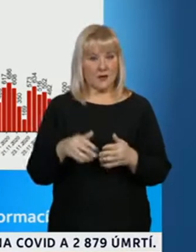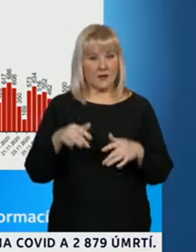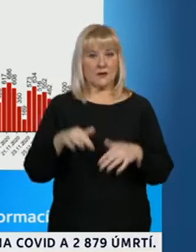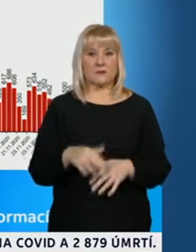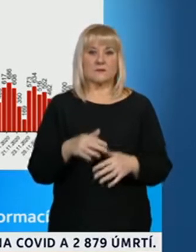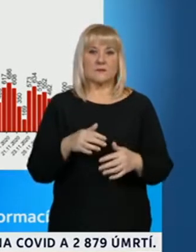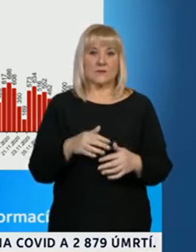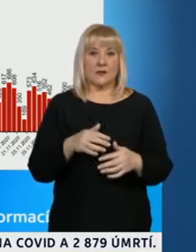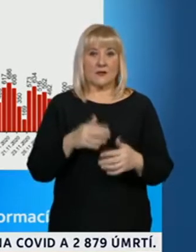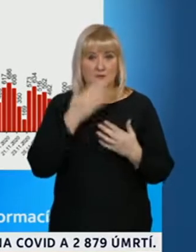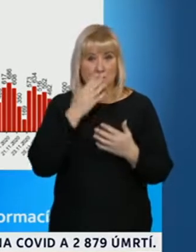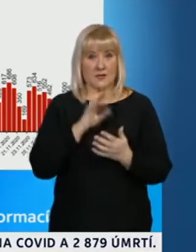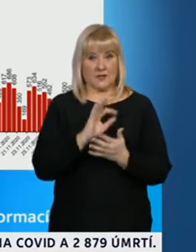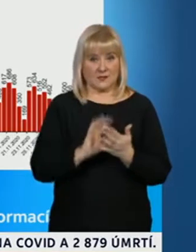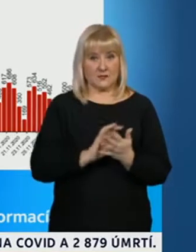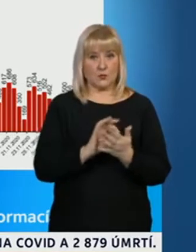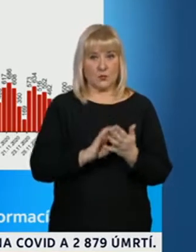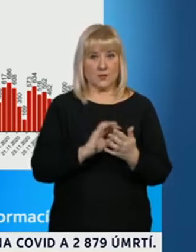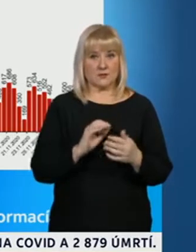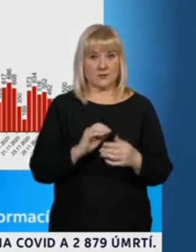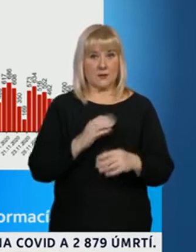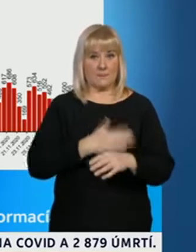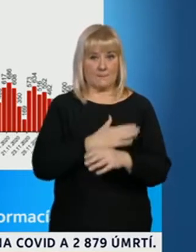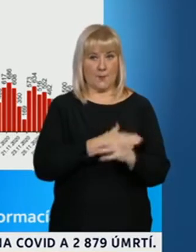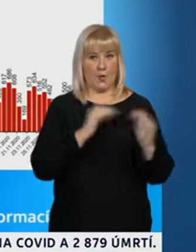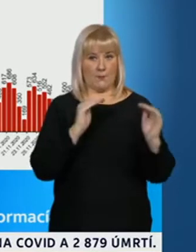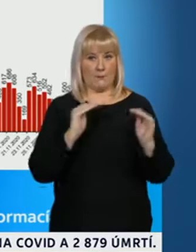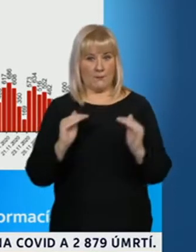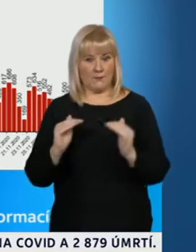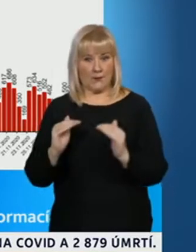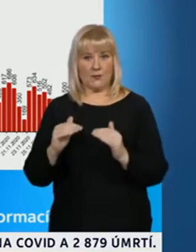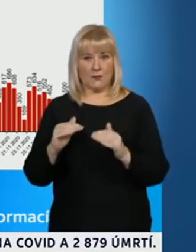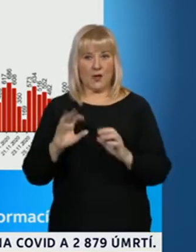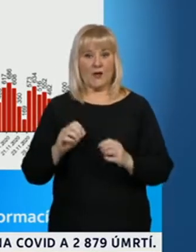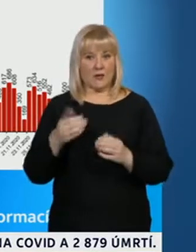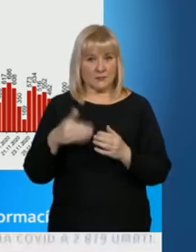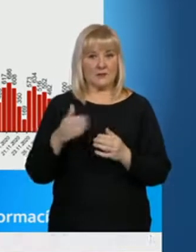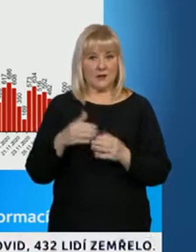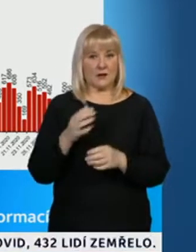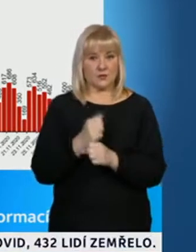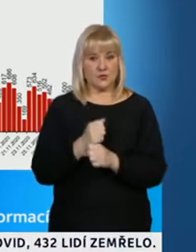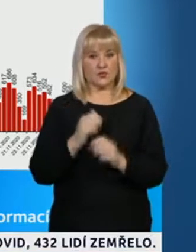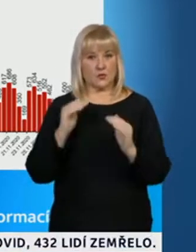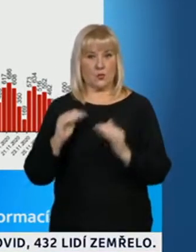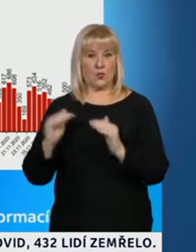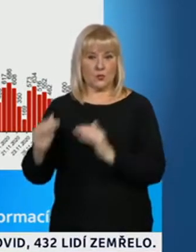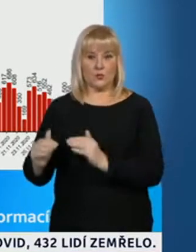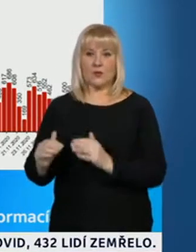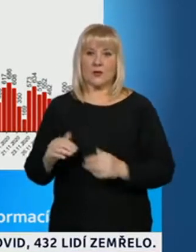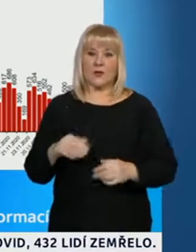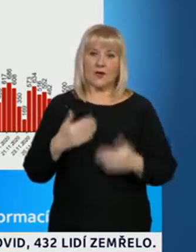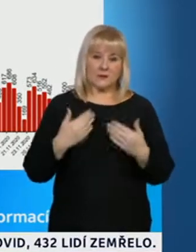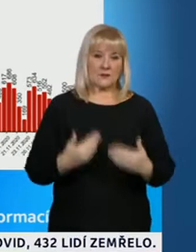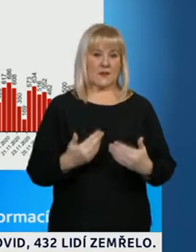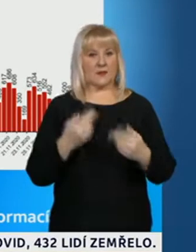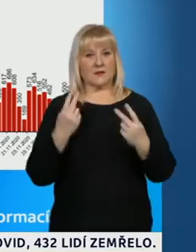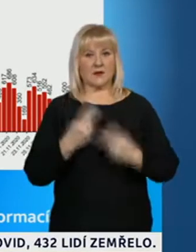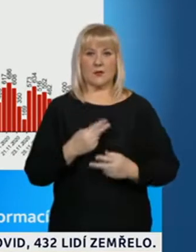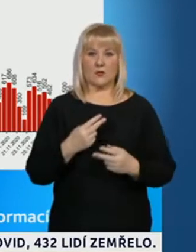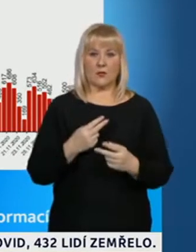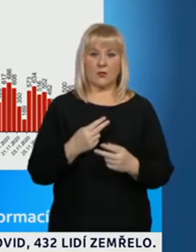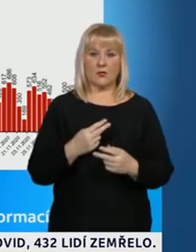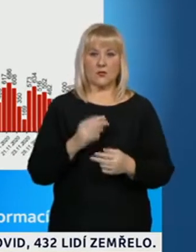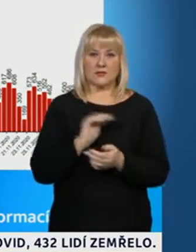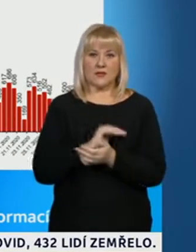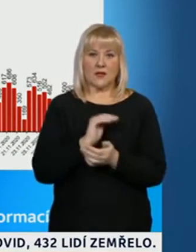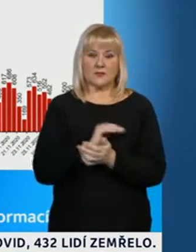že byť se ten vývoj velmi zpomalil, tak je stále ještě klesající a vidíte, že jsme v jakémsi, nechci říct, nějakém bodě